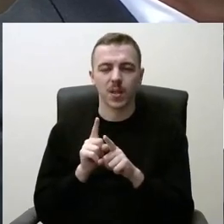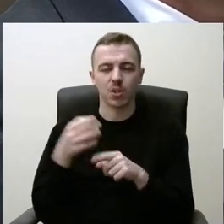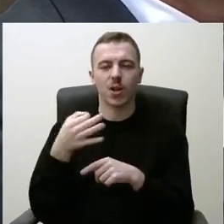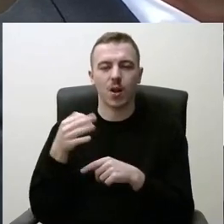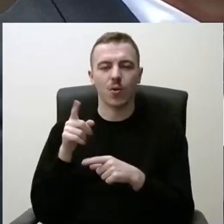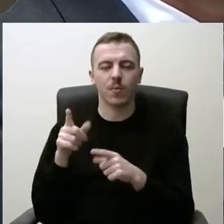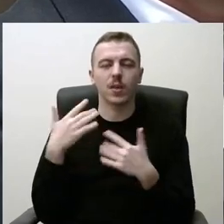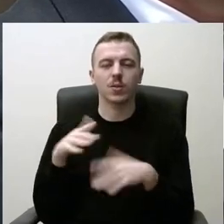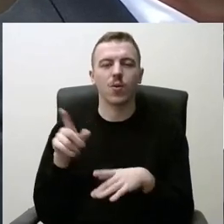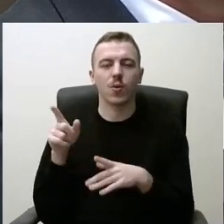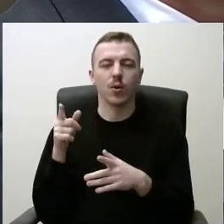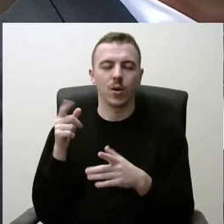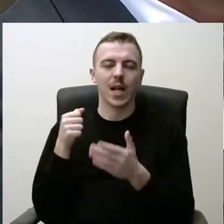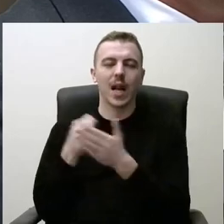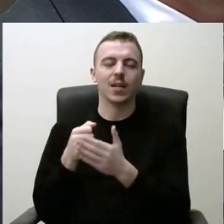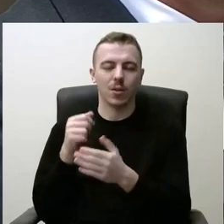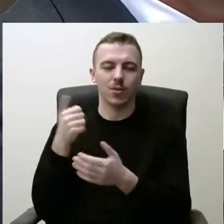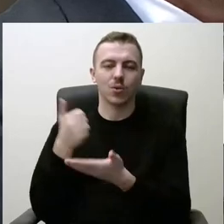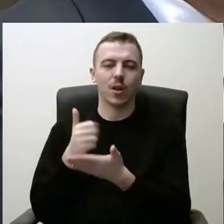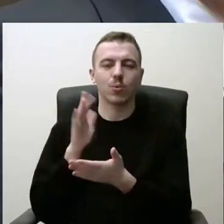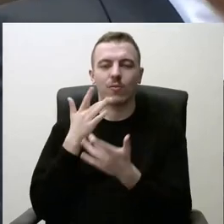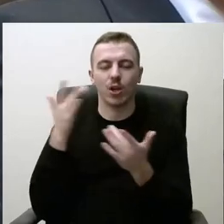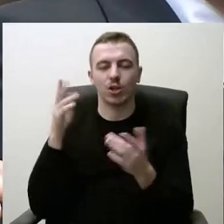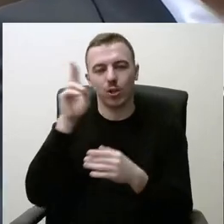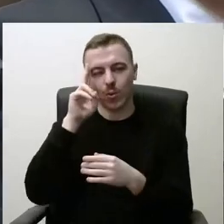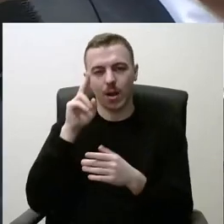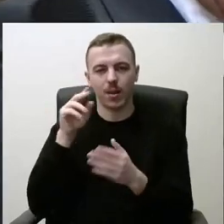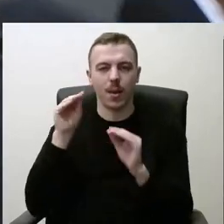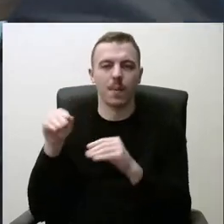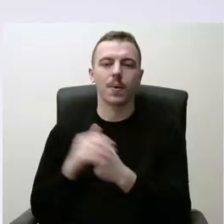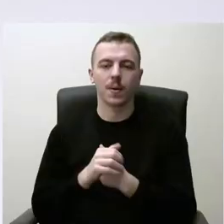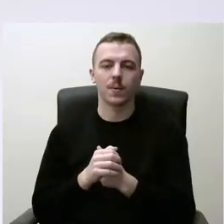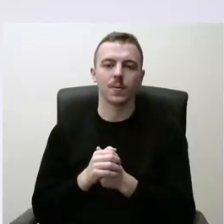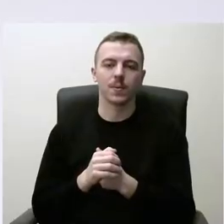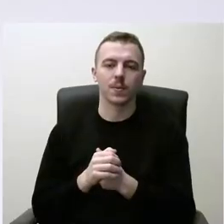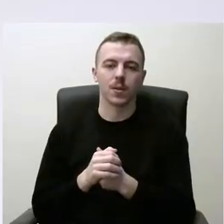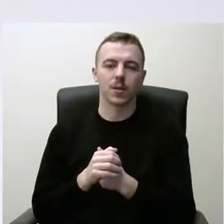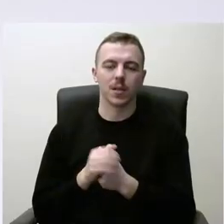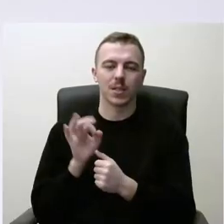stotelėse būtų viešojo, viešiai tolėtaip. Ponas Ptašnikas.